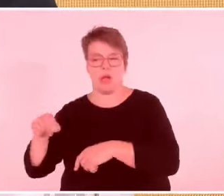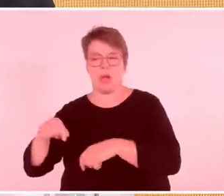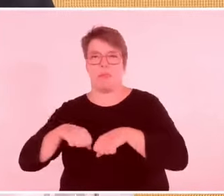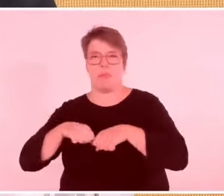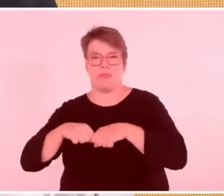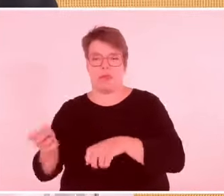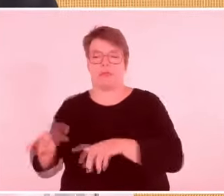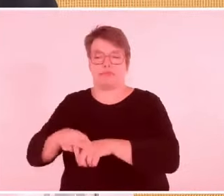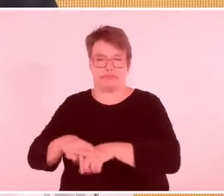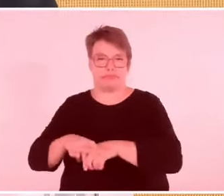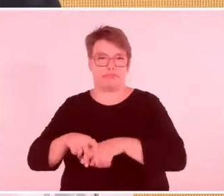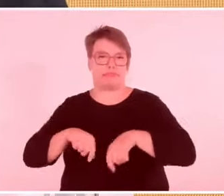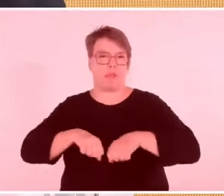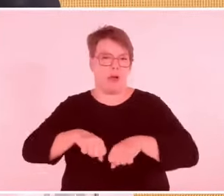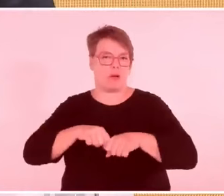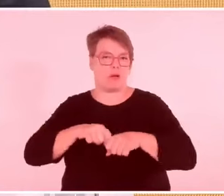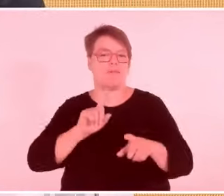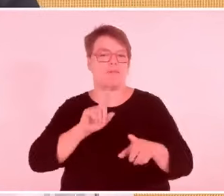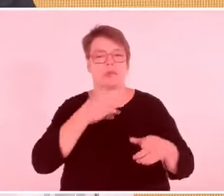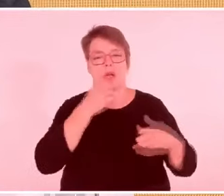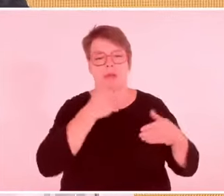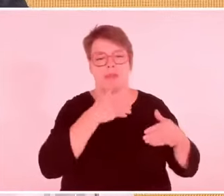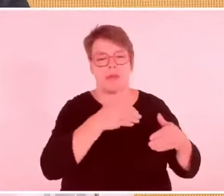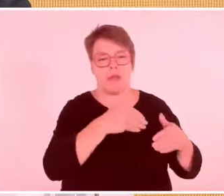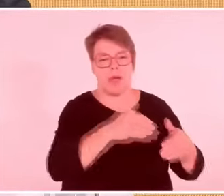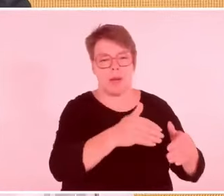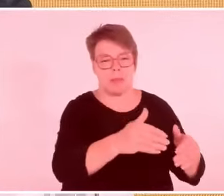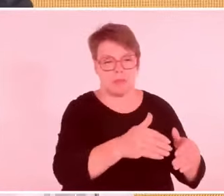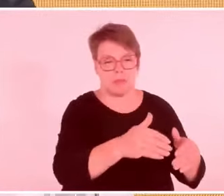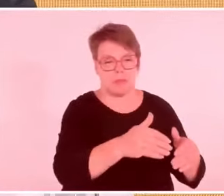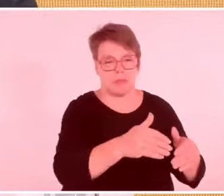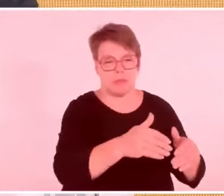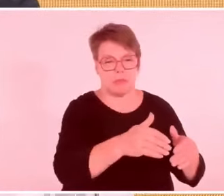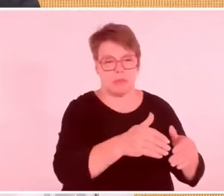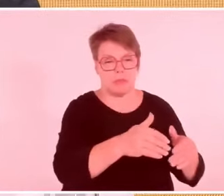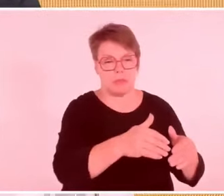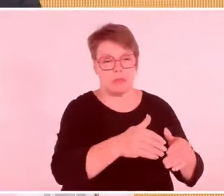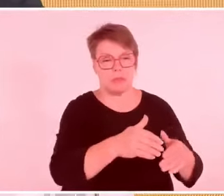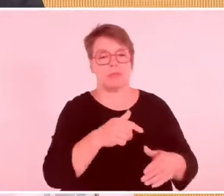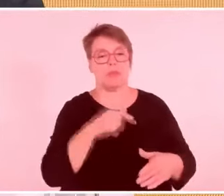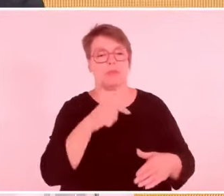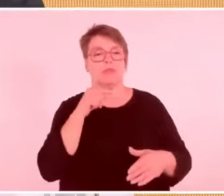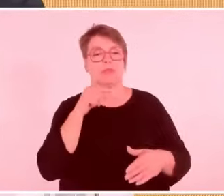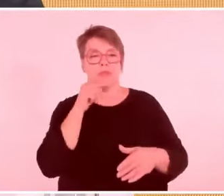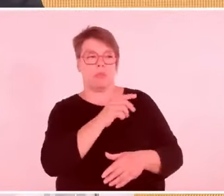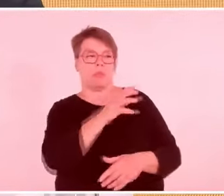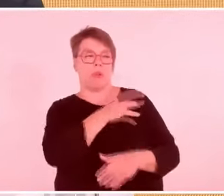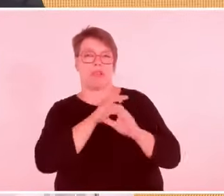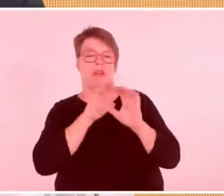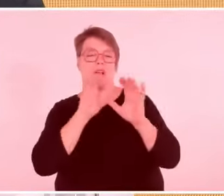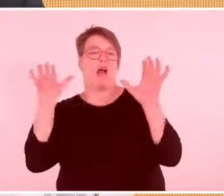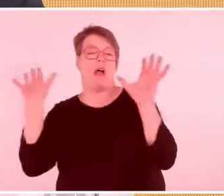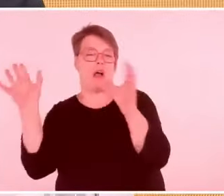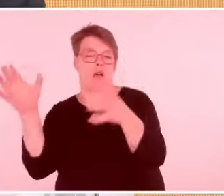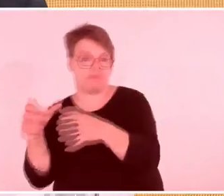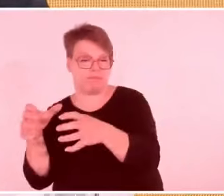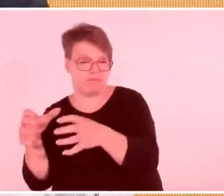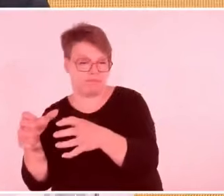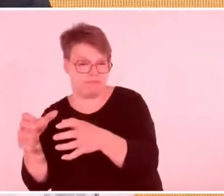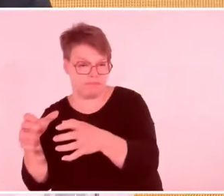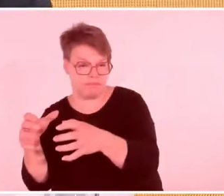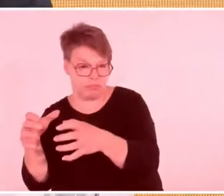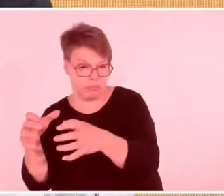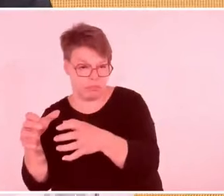Nationen seine Leicht zurückgebracht haben, waren seine Augen ausgerissen. Und hier ist die Reaktion von Moshe Dayan.